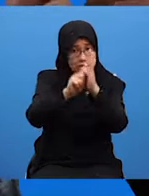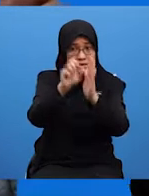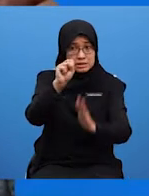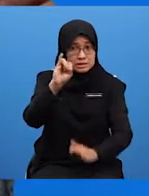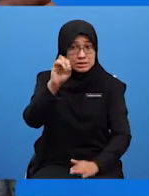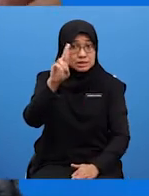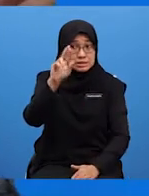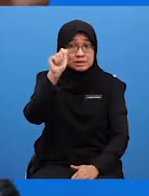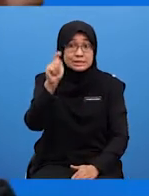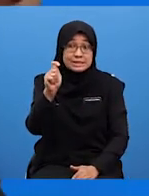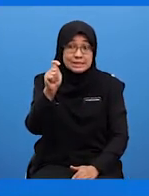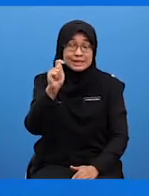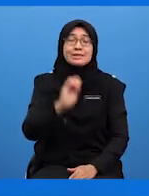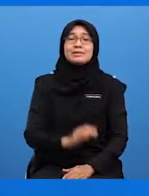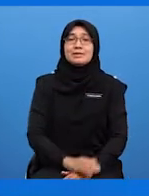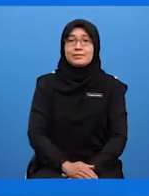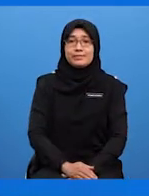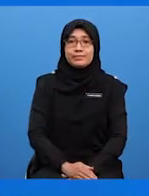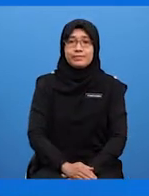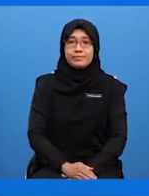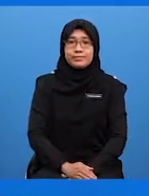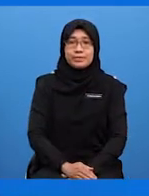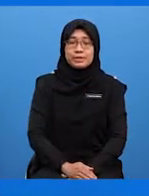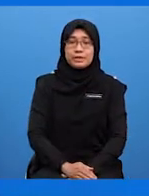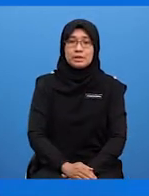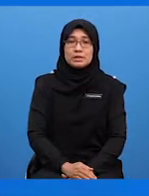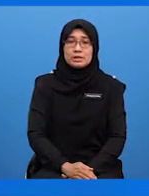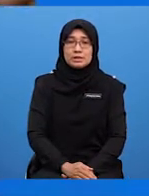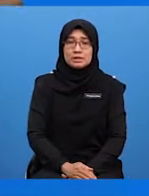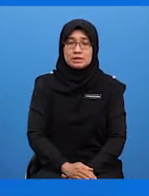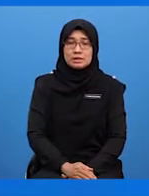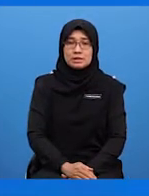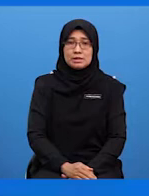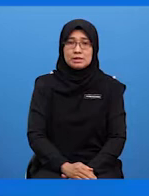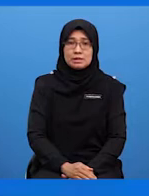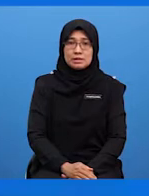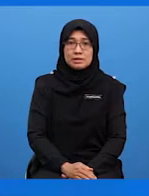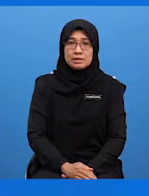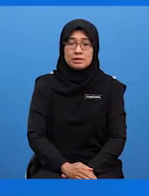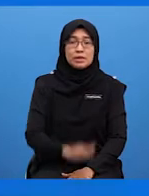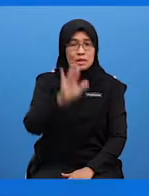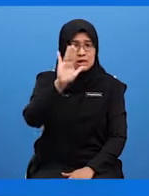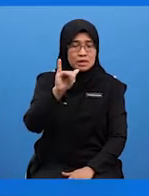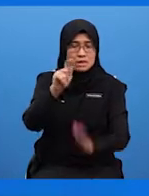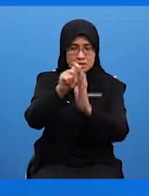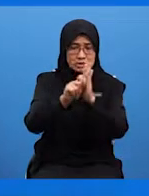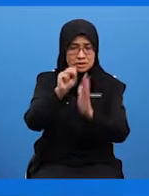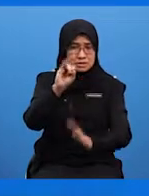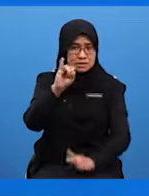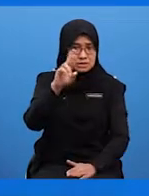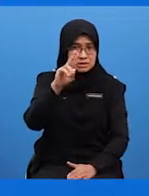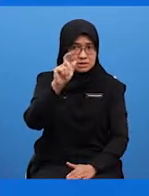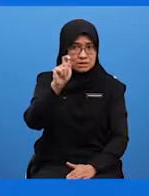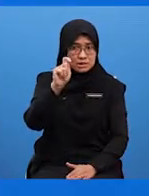itu kata kuncinya pelajar-pelajar yang ada di dalam itu Manakala yang tersirat kita perlu fikir dari idea kita